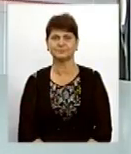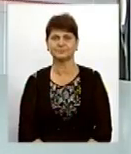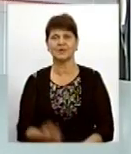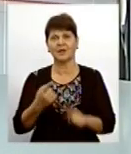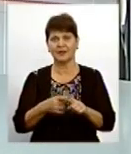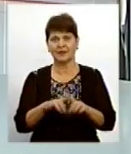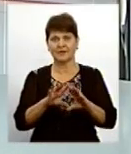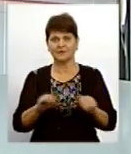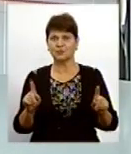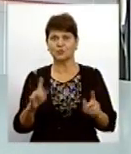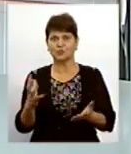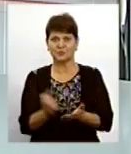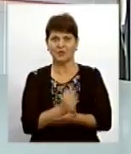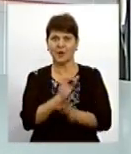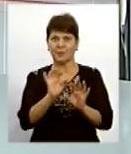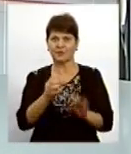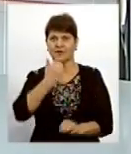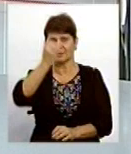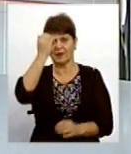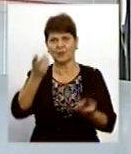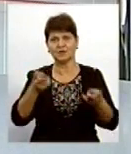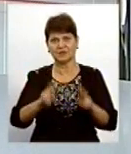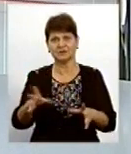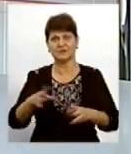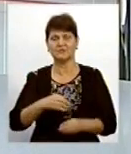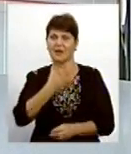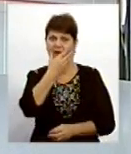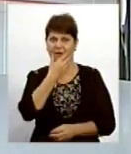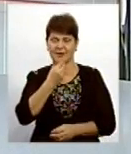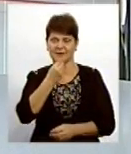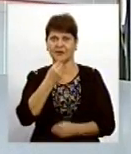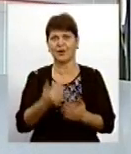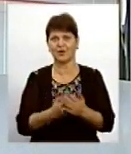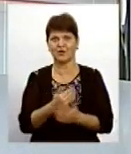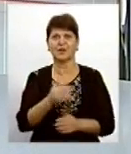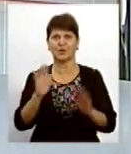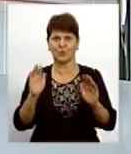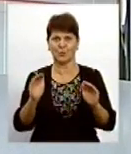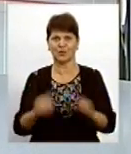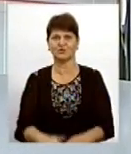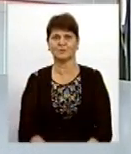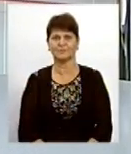Це все, про що встигаємо розповісти. Дякую, що залишаєте з нами. Гарних новин і до зустрічі в ефірі.